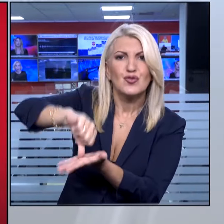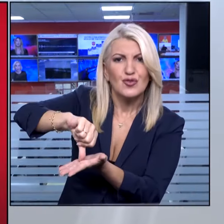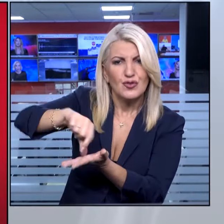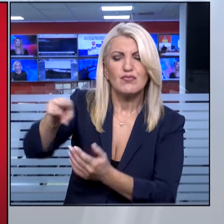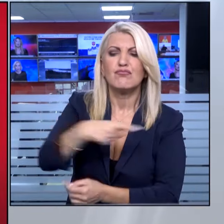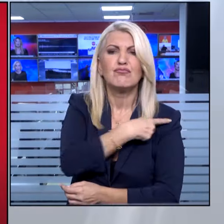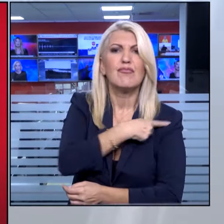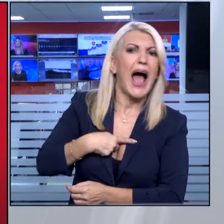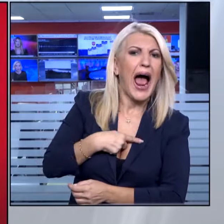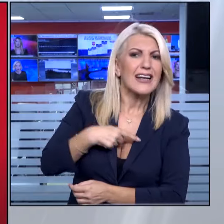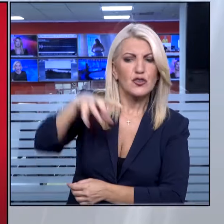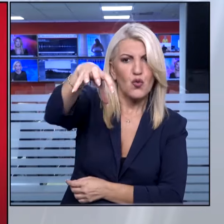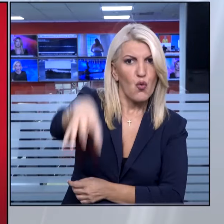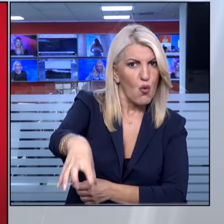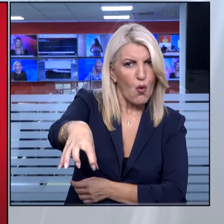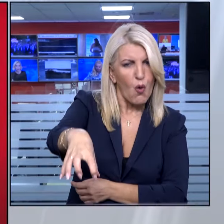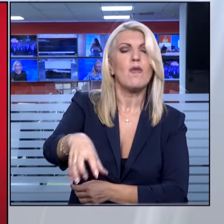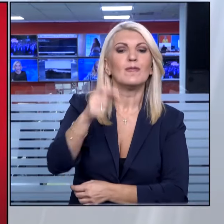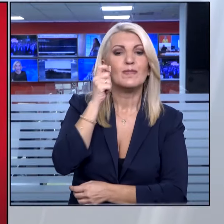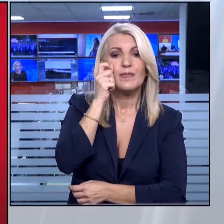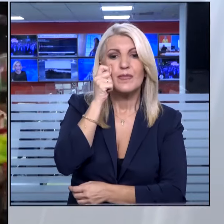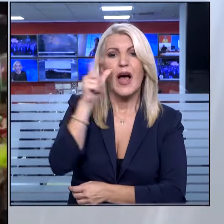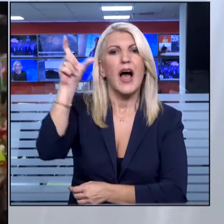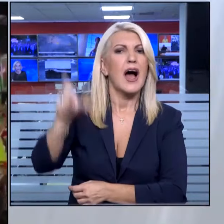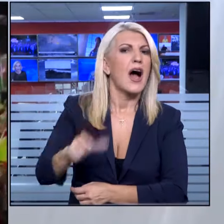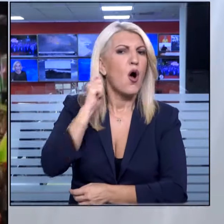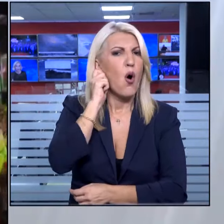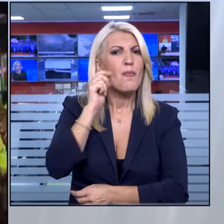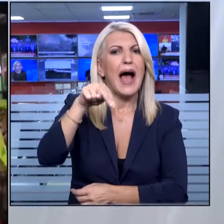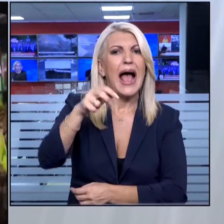ηγέτης της φιλοϊρανικής οργάνωσης, Χασάν Νασράλα.